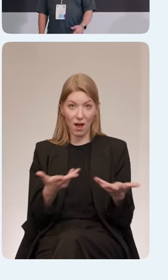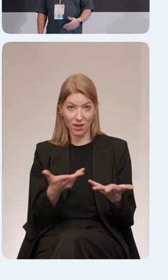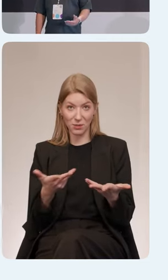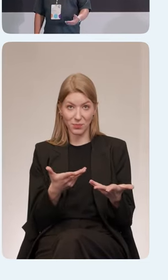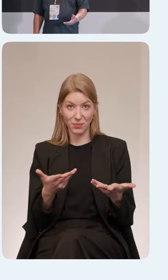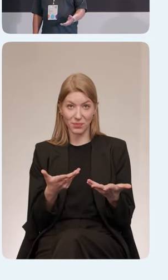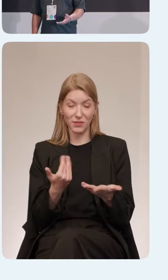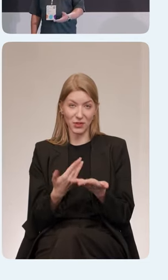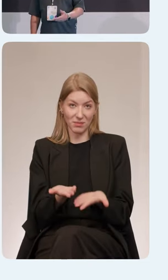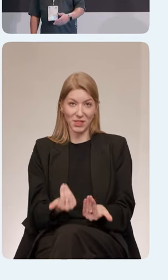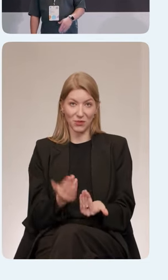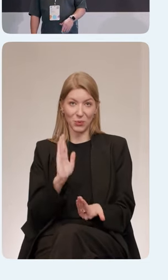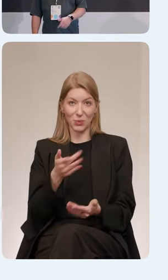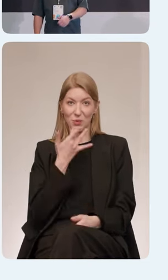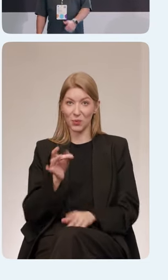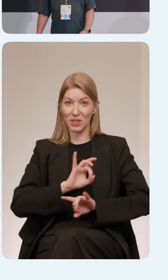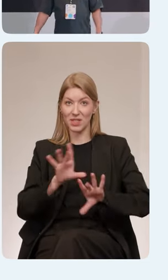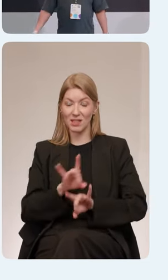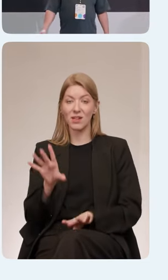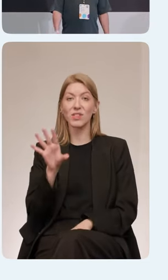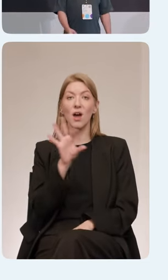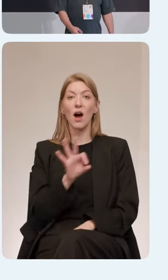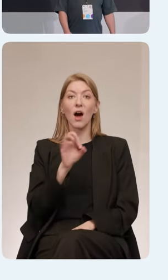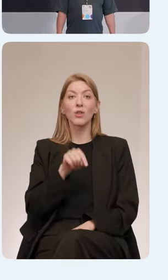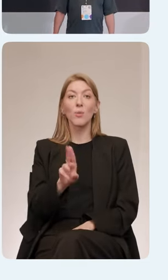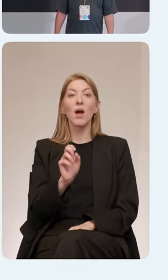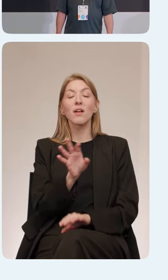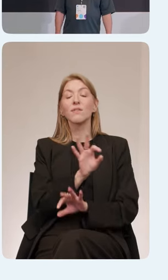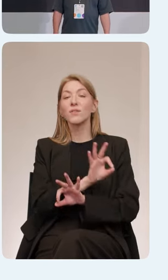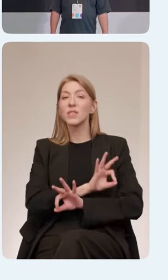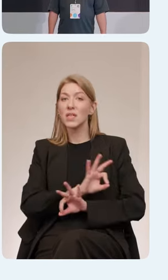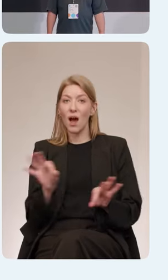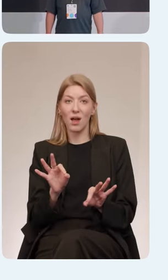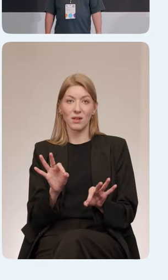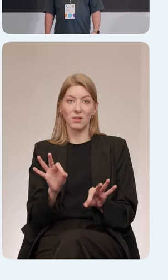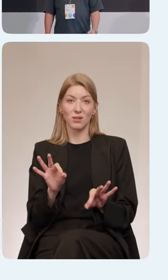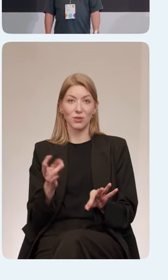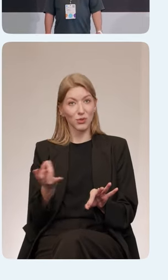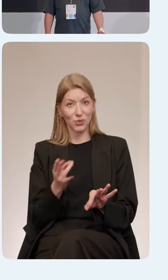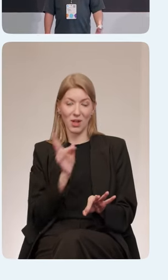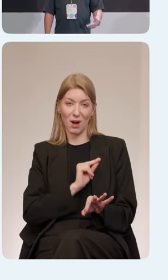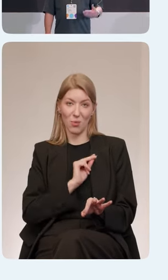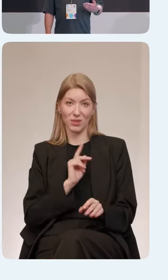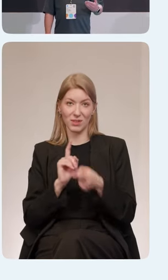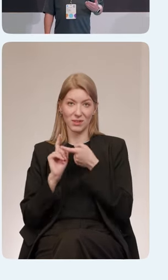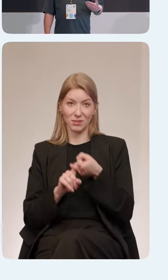выступить, это рассказать о том, как мы внедряли работу со скринридером, проверку